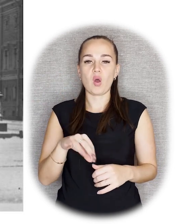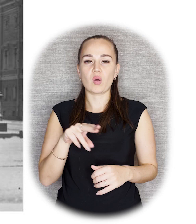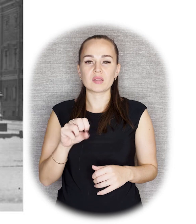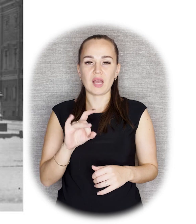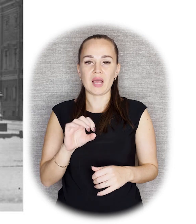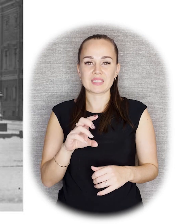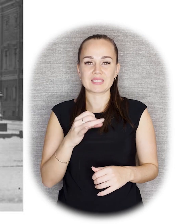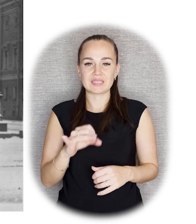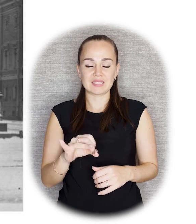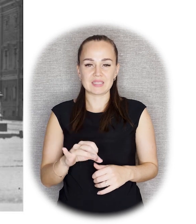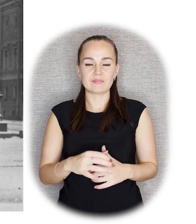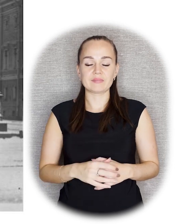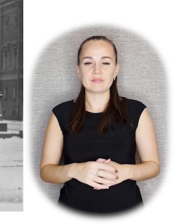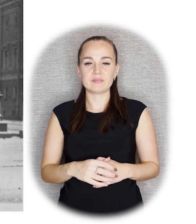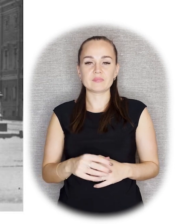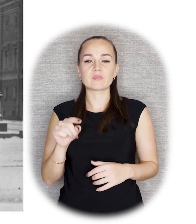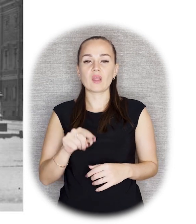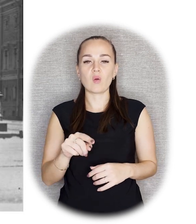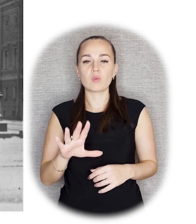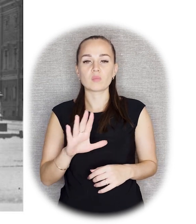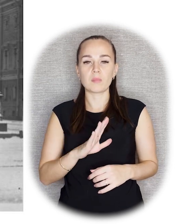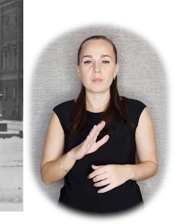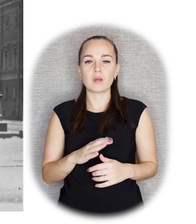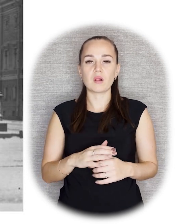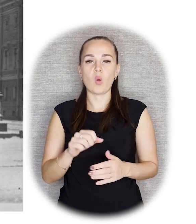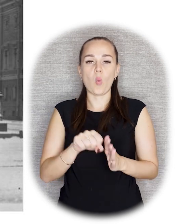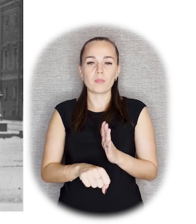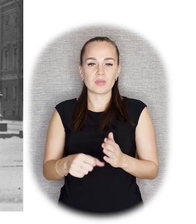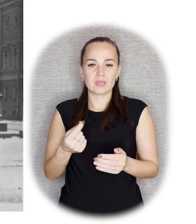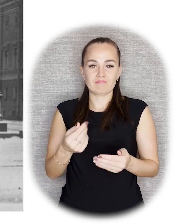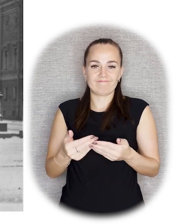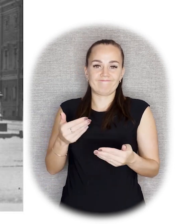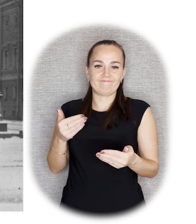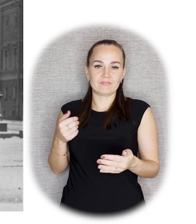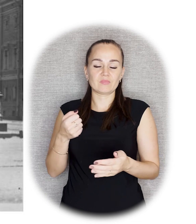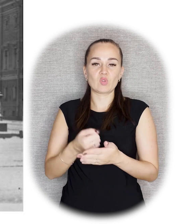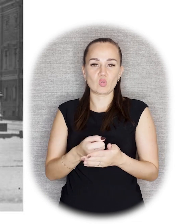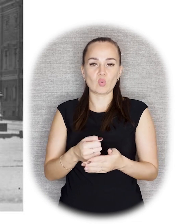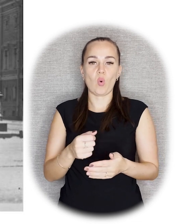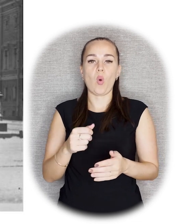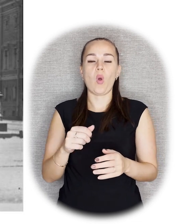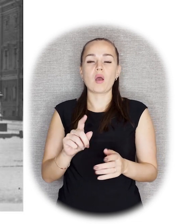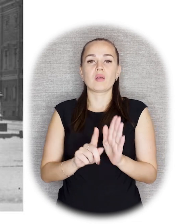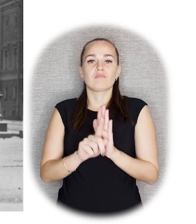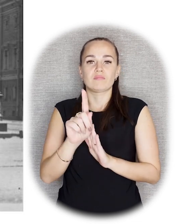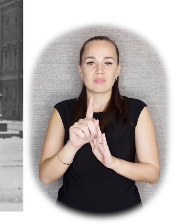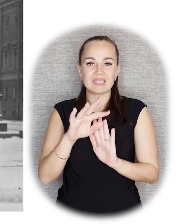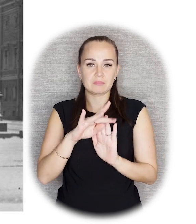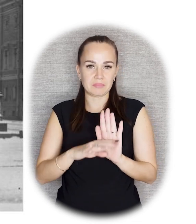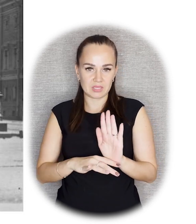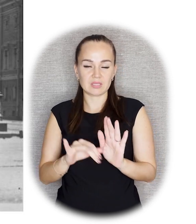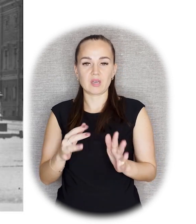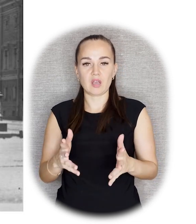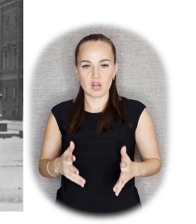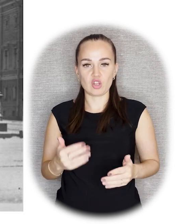Дело в том, что Володарский как раз был убит незадолго до публикации списка, и поэтому его имя,